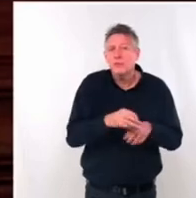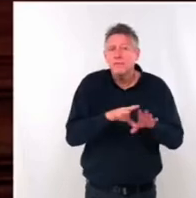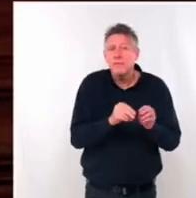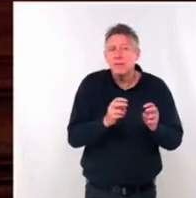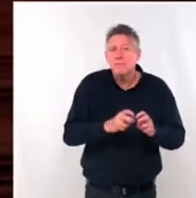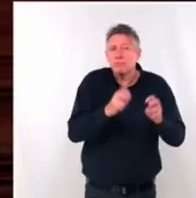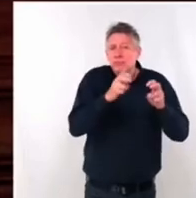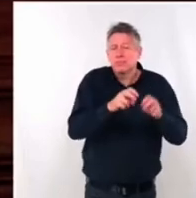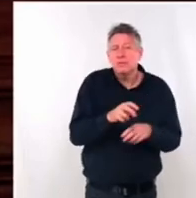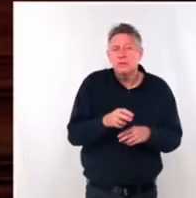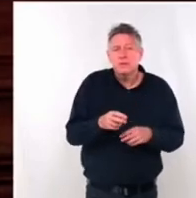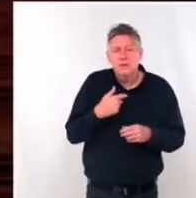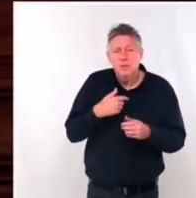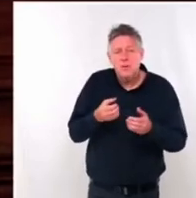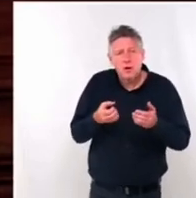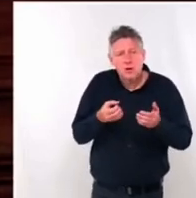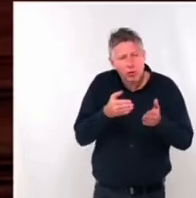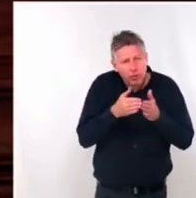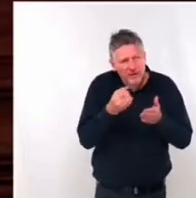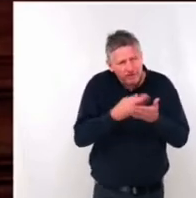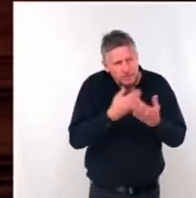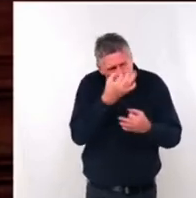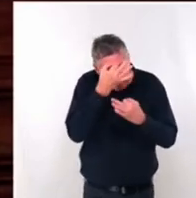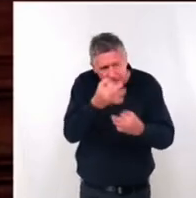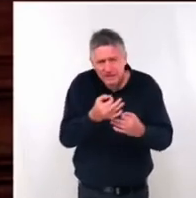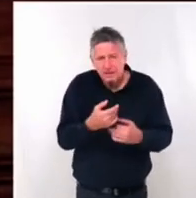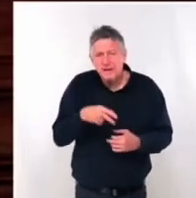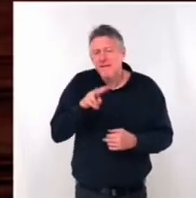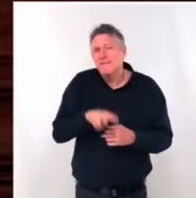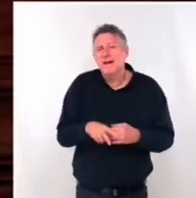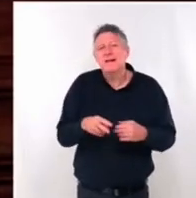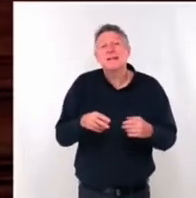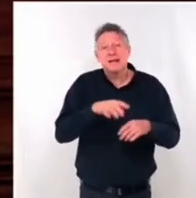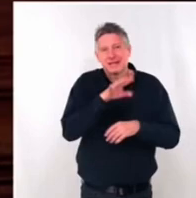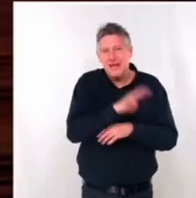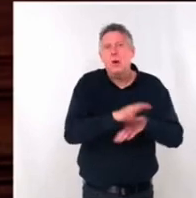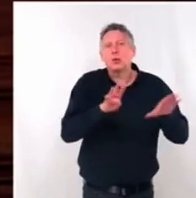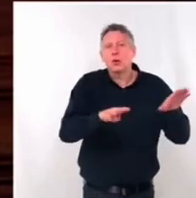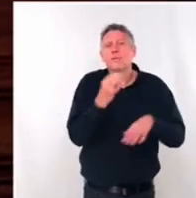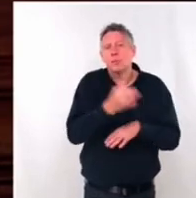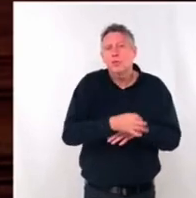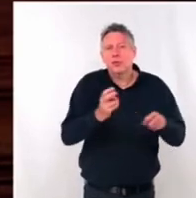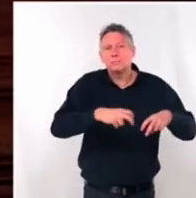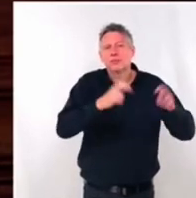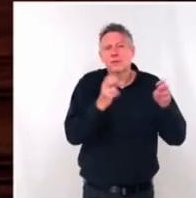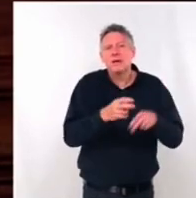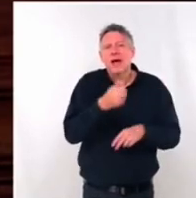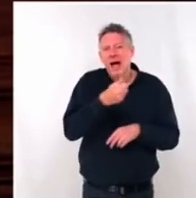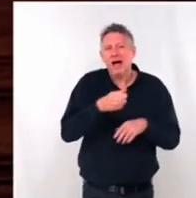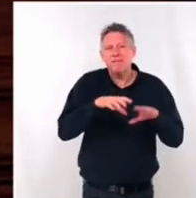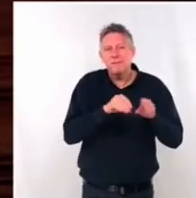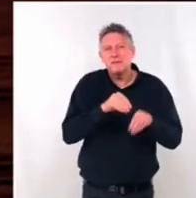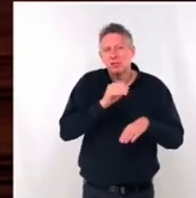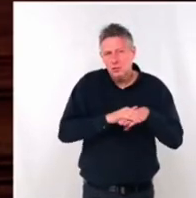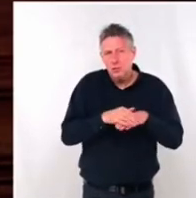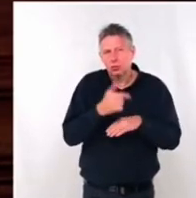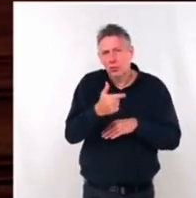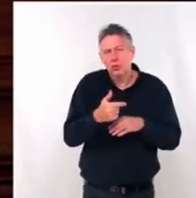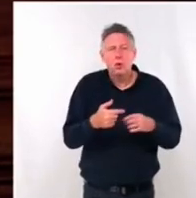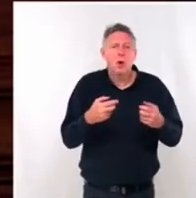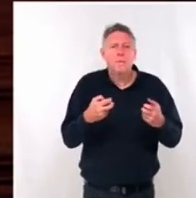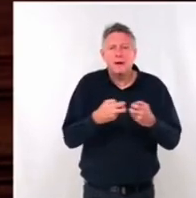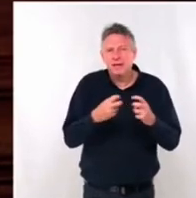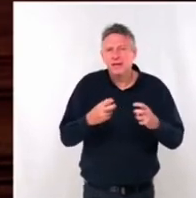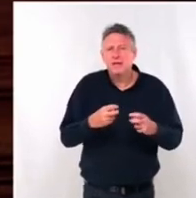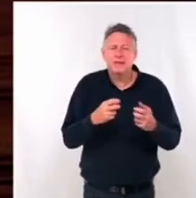difficile de me fournir. Je comprends mieux pourquoi, car c'est en réalité 49%, un foyer sur deux, qui va voir des augmentations